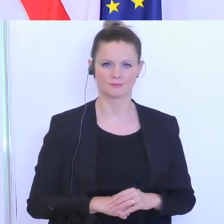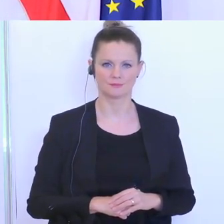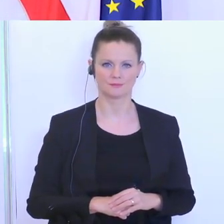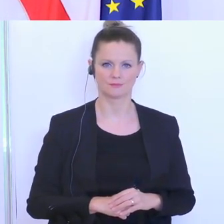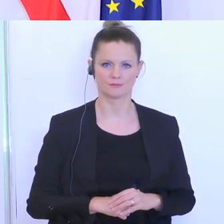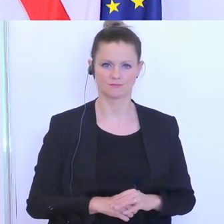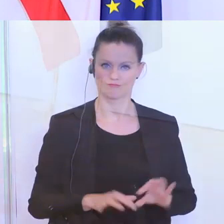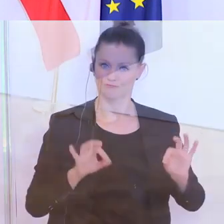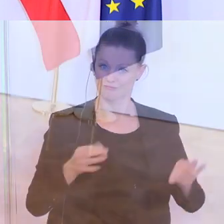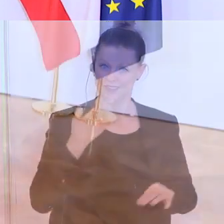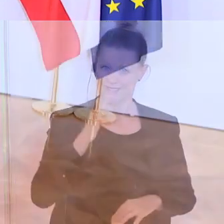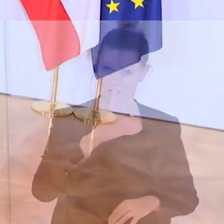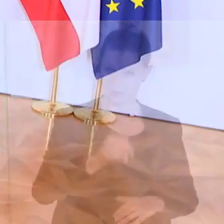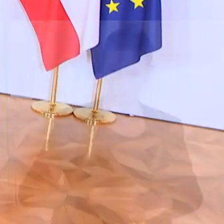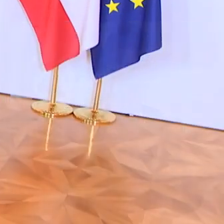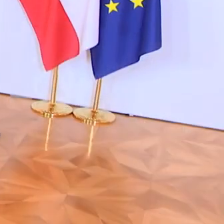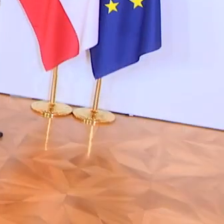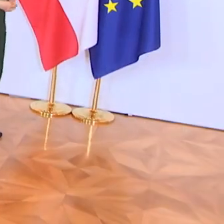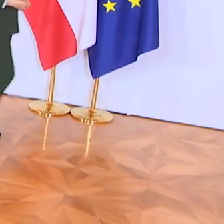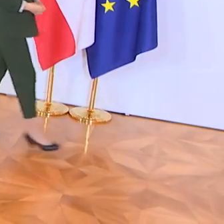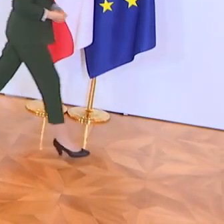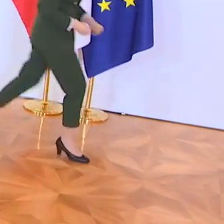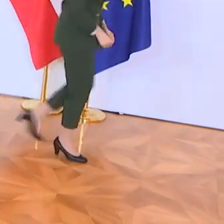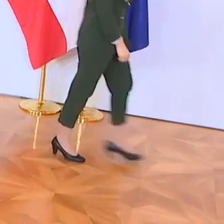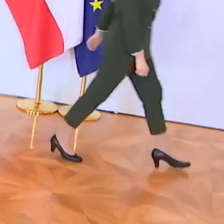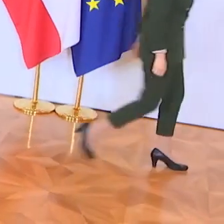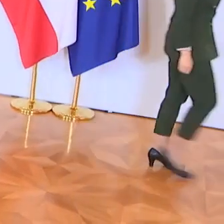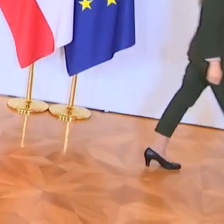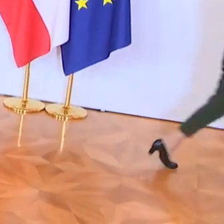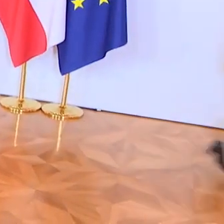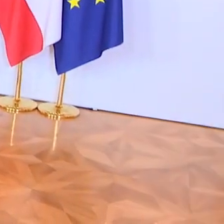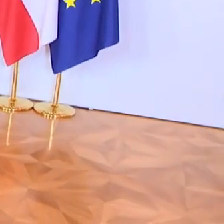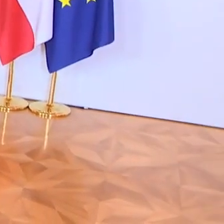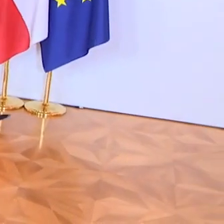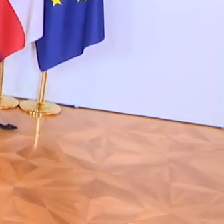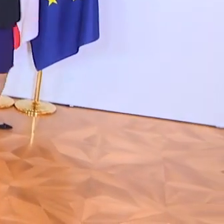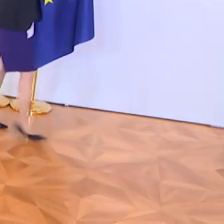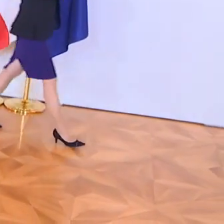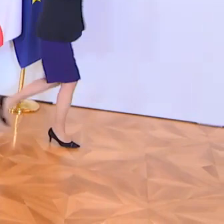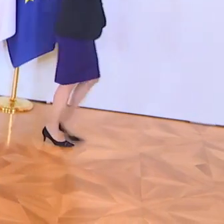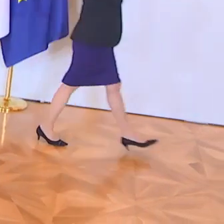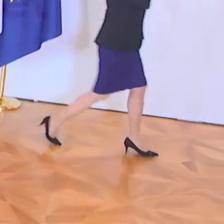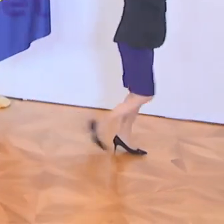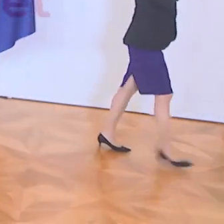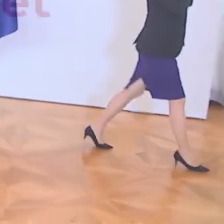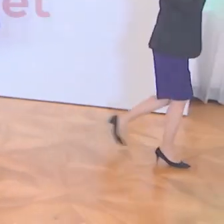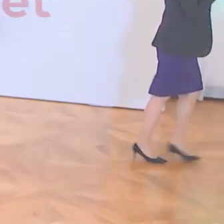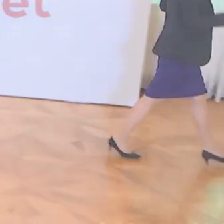Gut. Dankeschön. Danke. Wiedersehen. Gut. Gut. Gut.